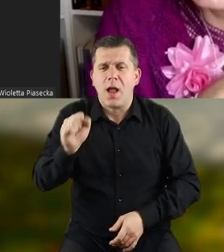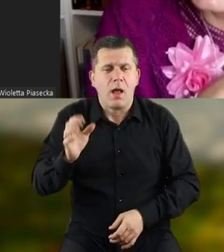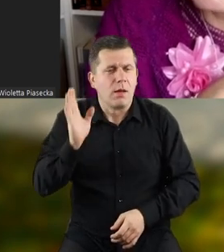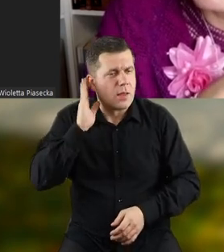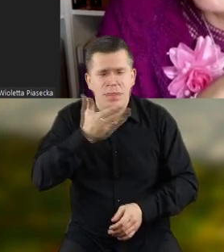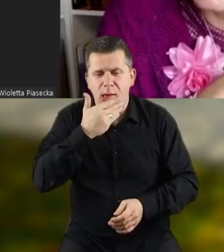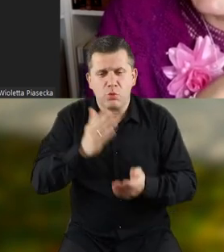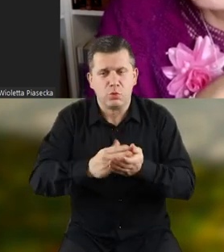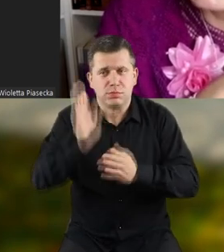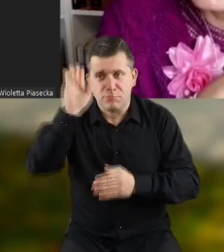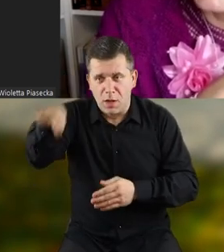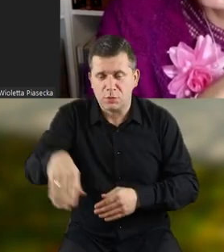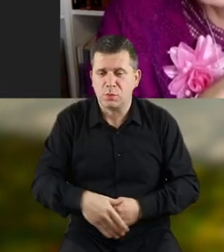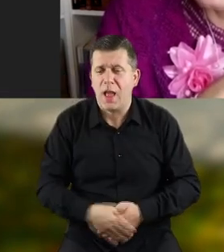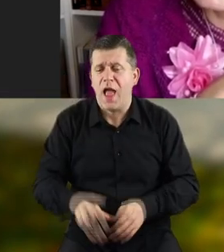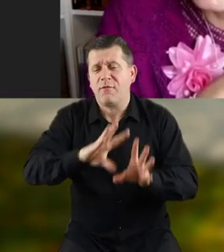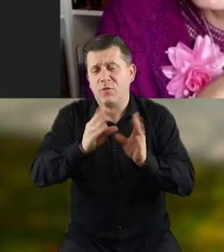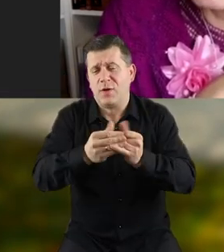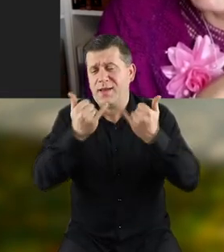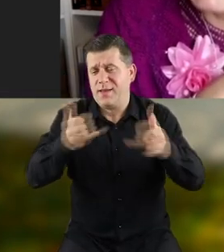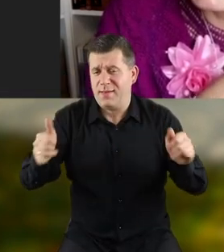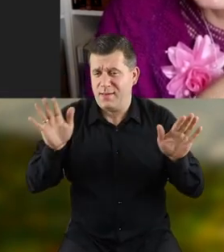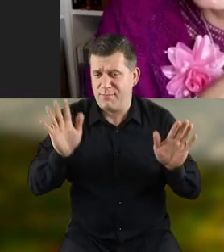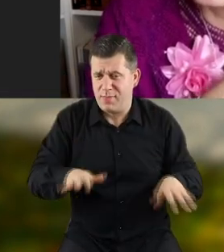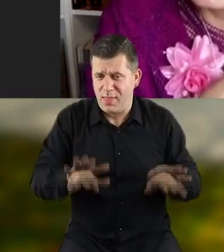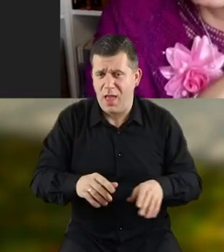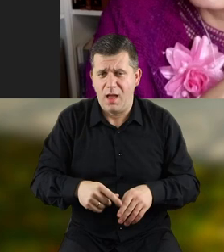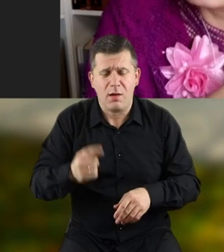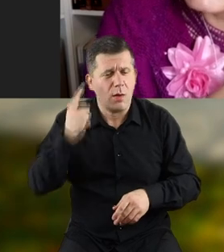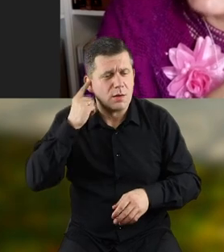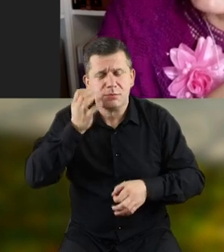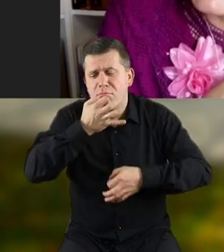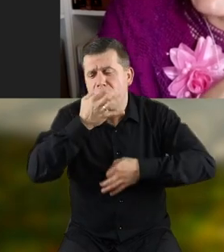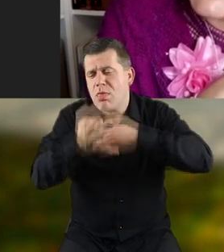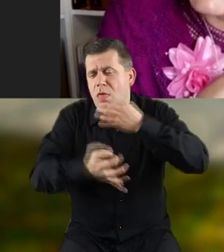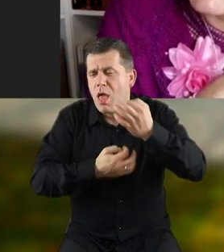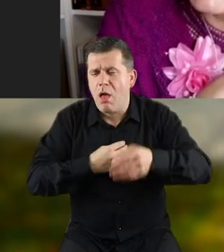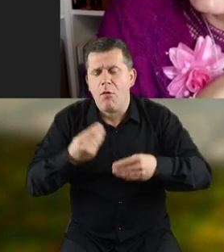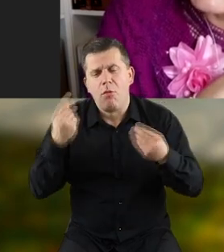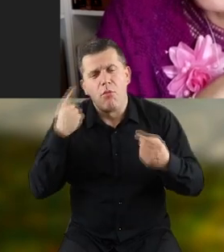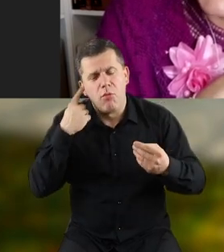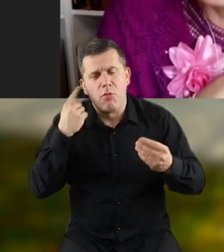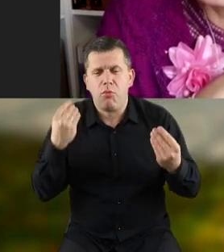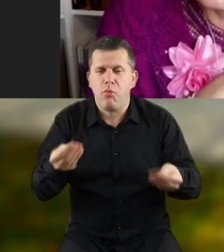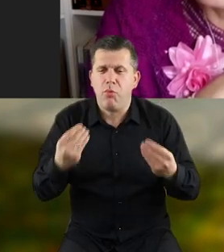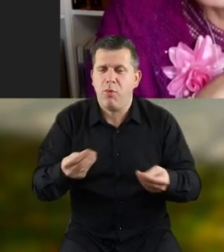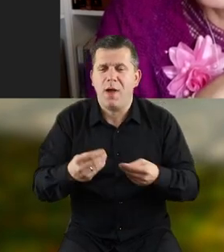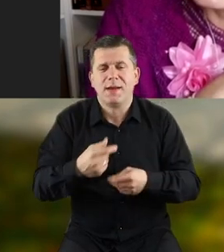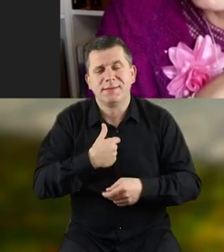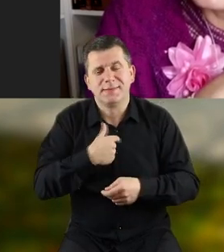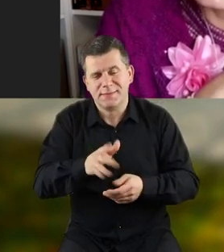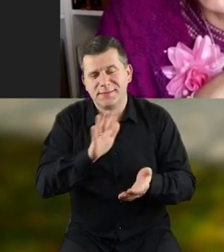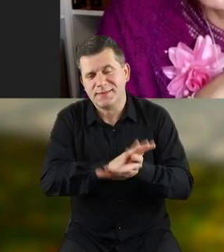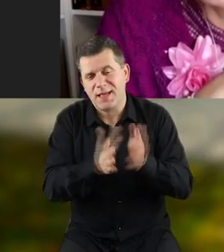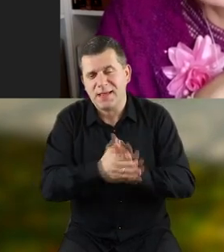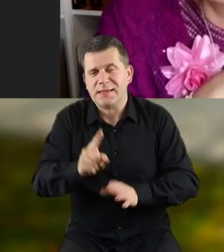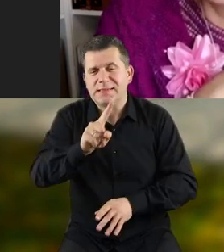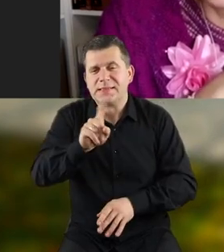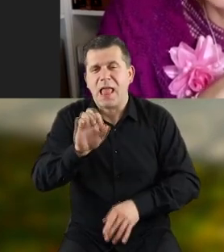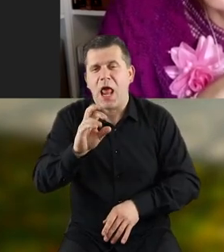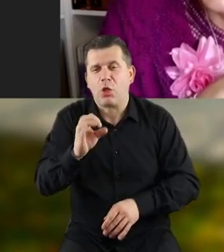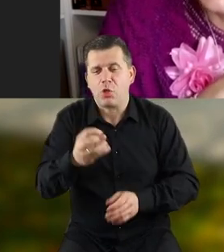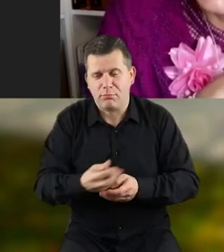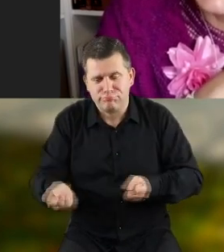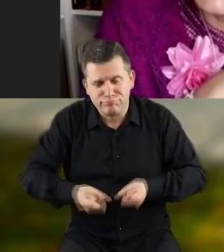no sikorek już nie ma, bo odleciały, ale wszystkie inne ptaszki, słuchajcie, tutaj robią nam takie koncerty, a my im za to ziarenka